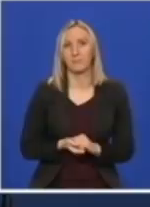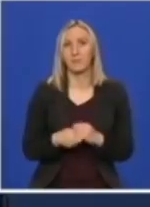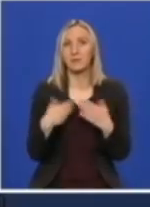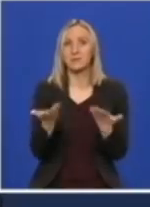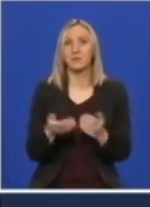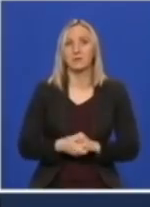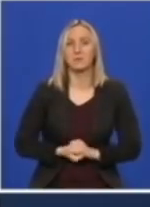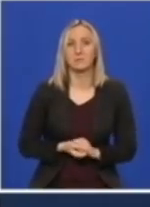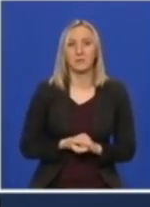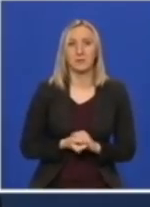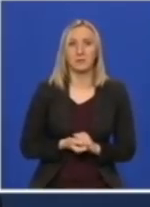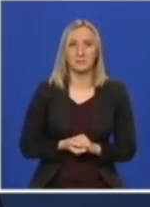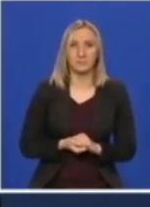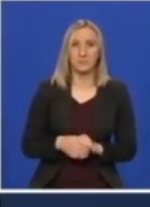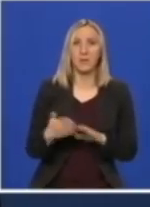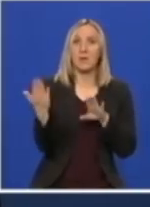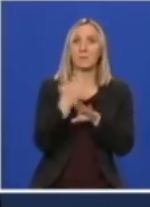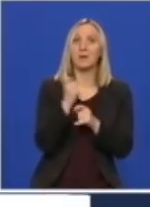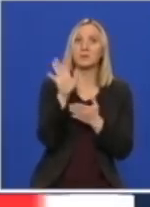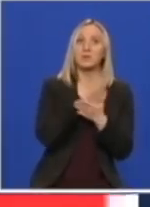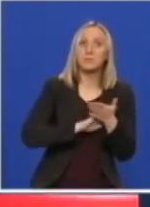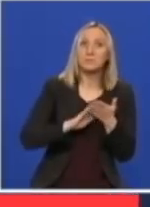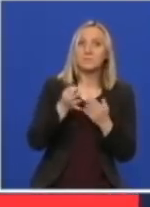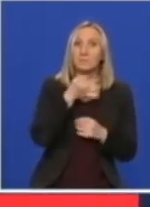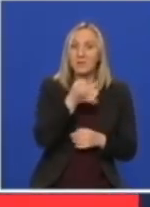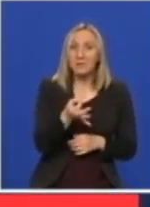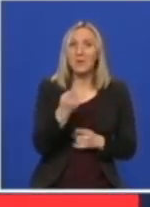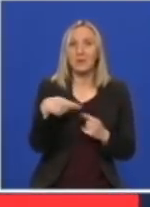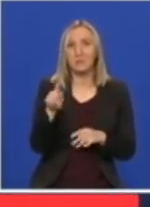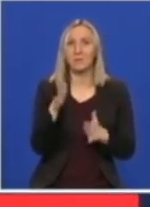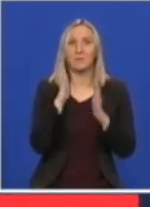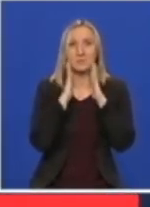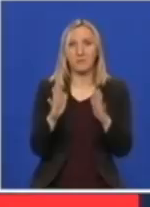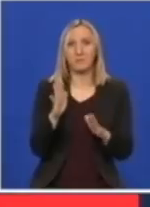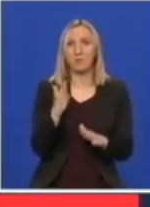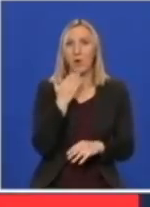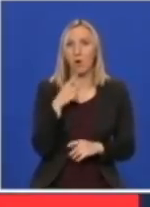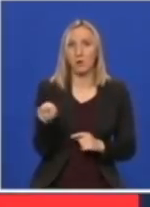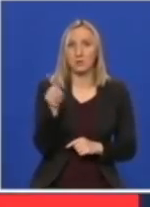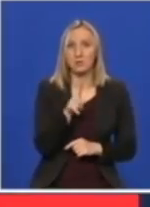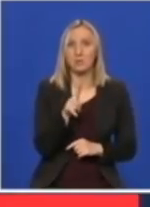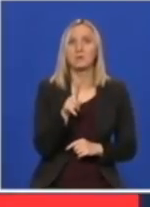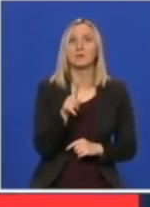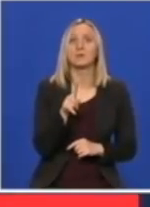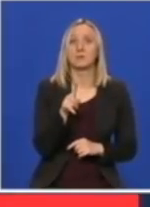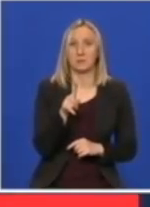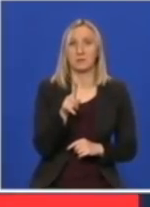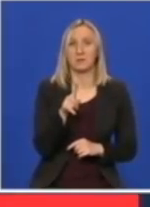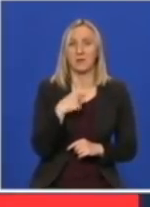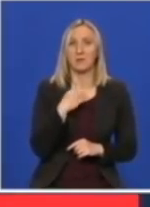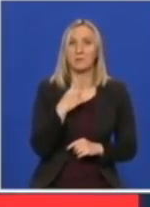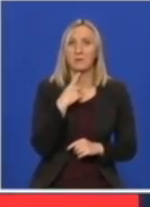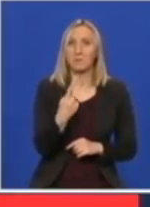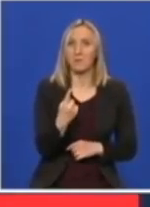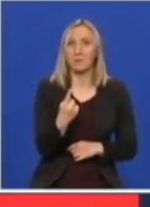Izvolite. Pred nego što mi postavite pitanja za koje pripostavljam da hoćete, samo da vam napomenem da